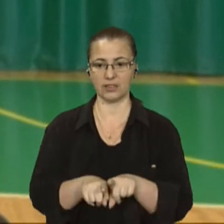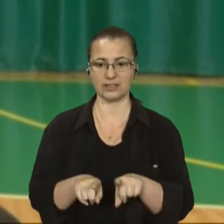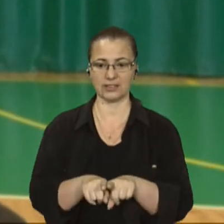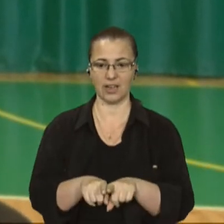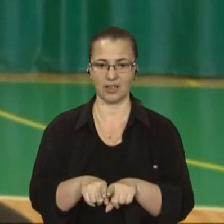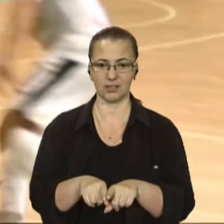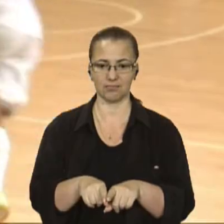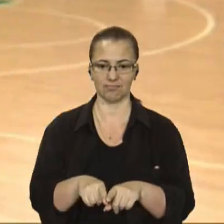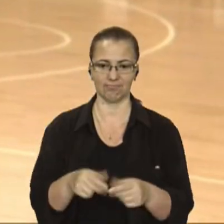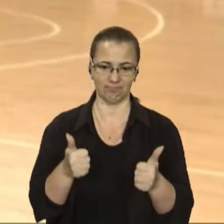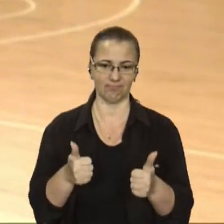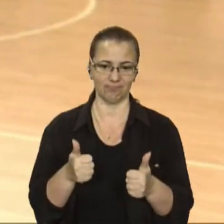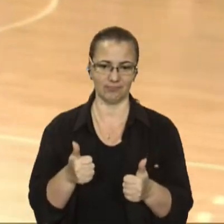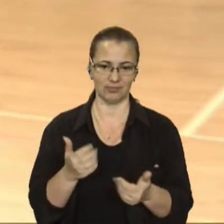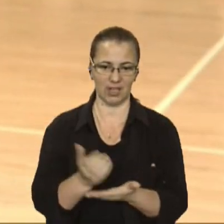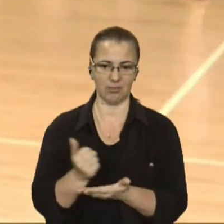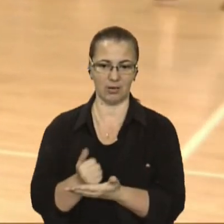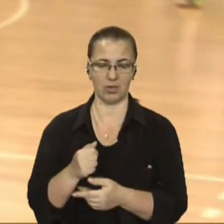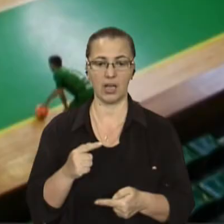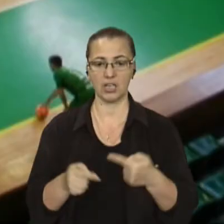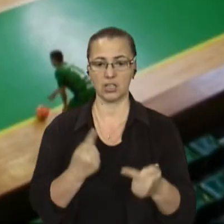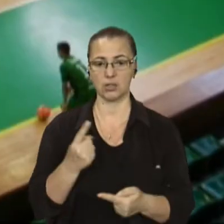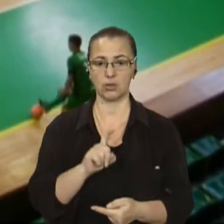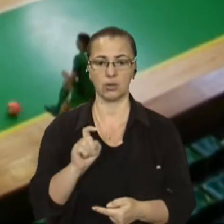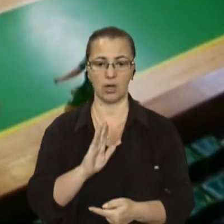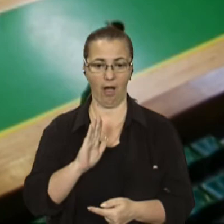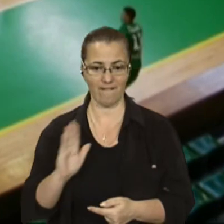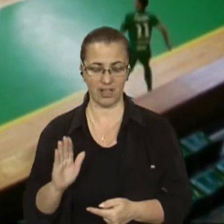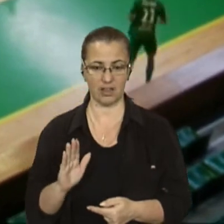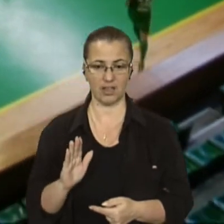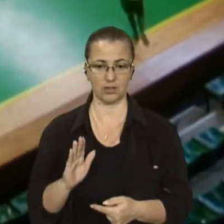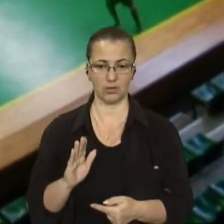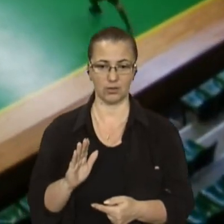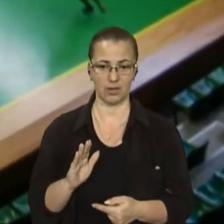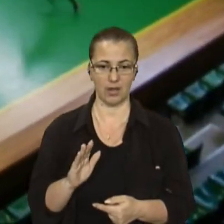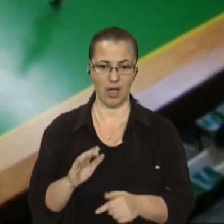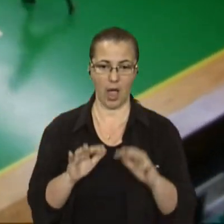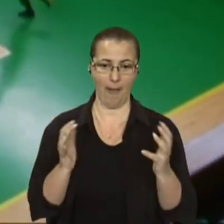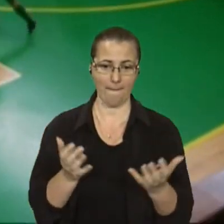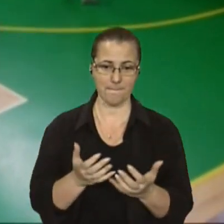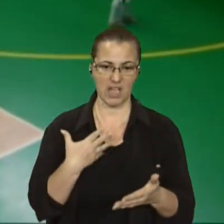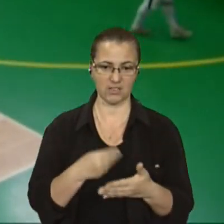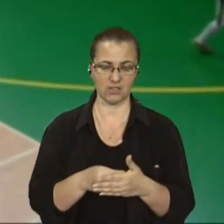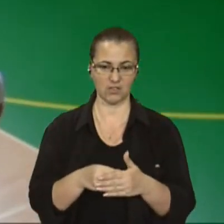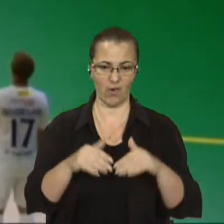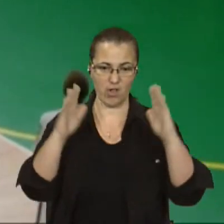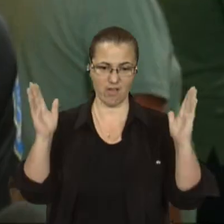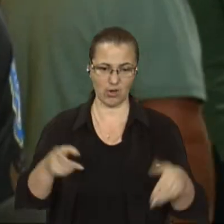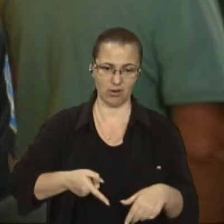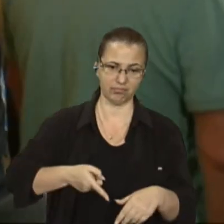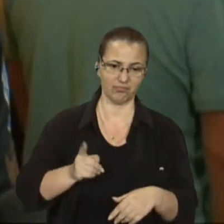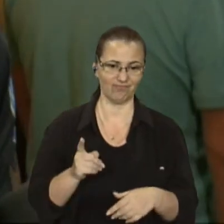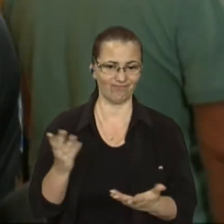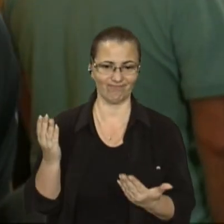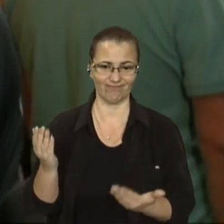виходилося добре. А ще через хвилину після прострілу Ременця м'яч у власні ворота відправив гравець гостей Олександр Карбула.